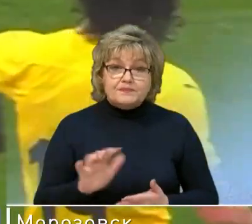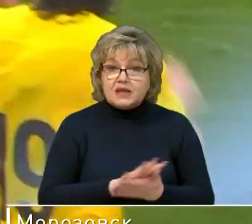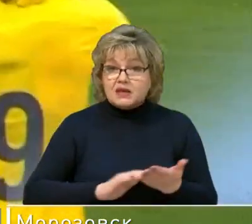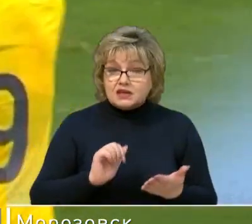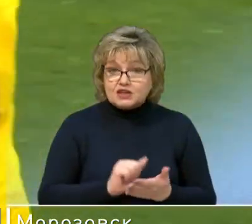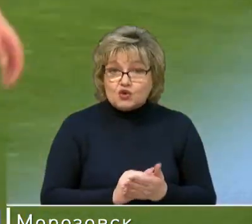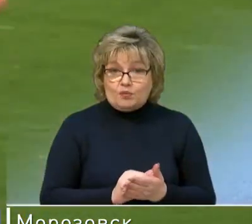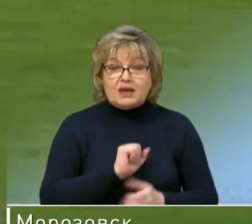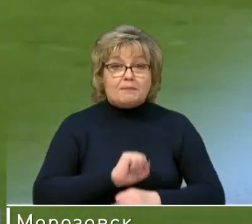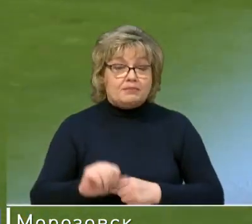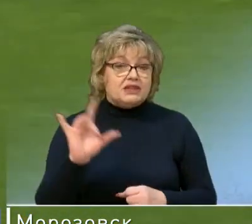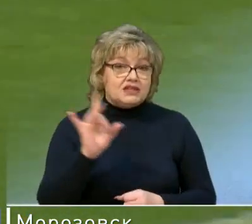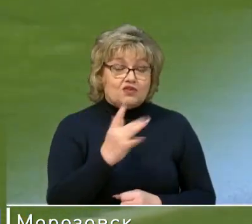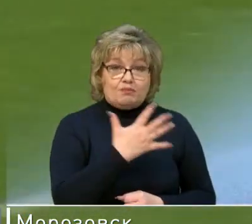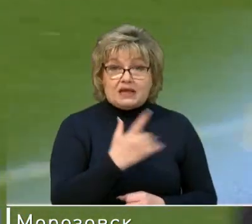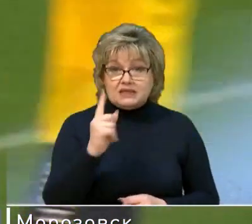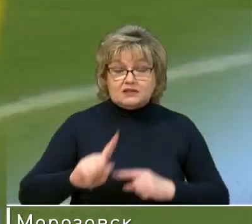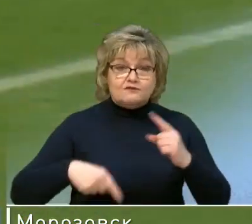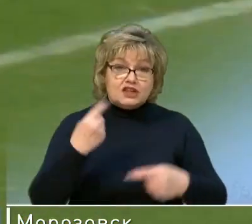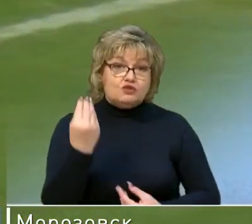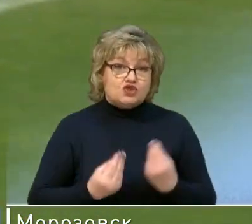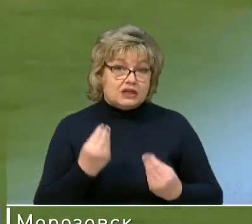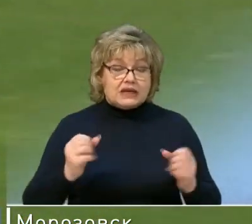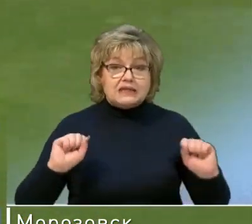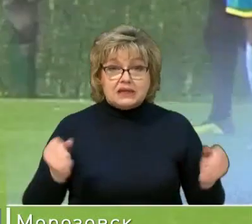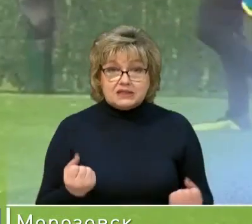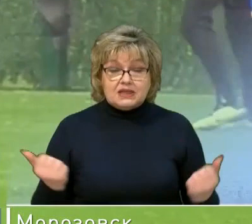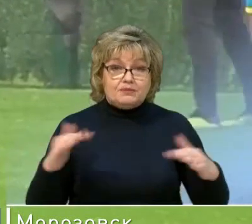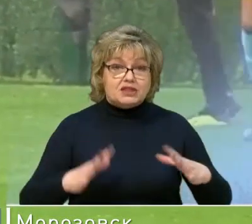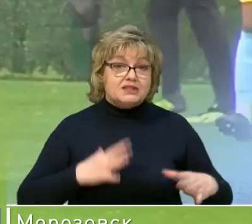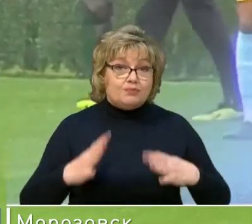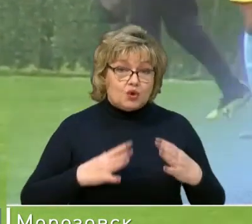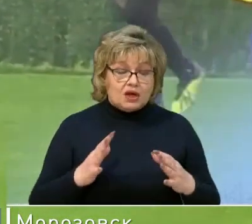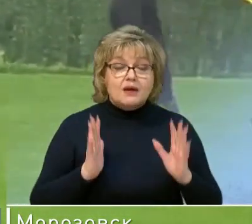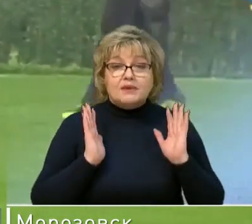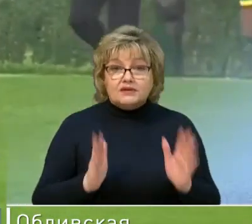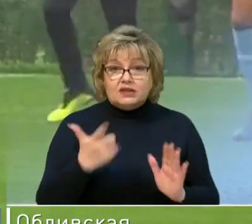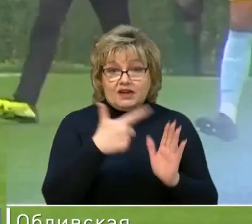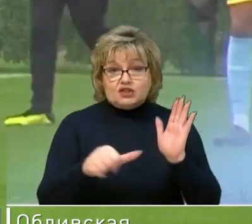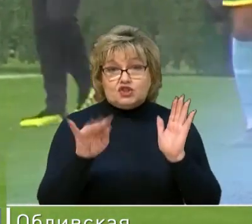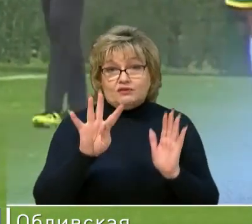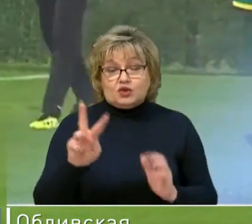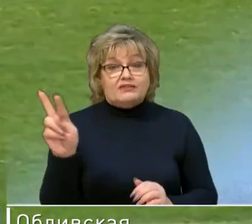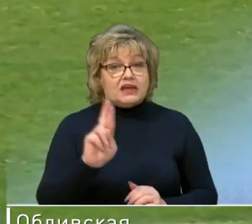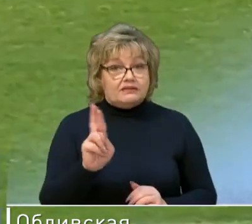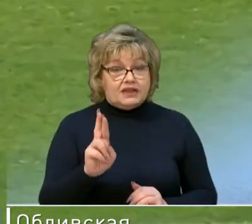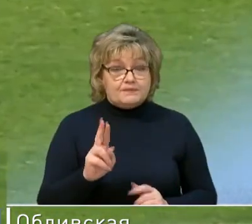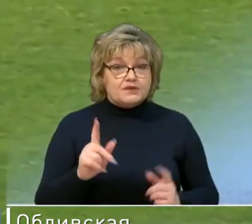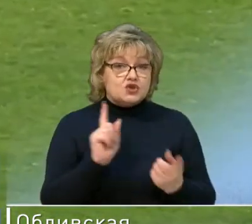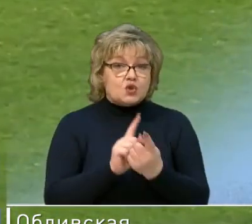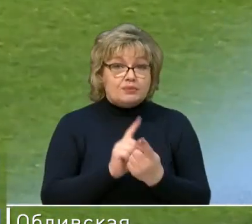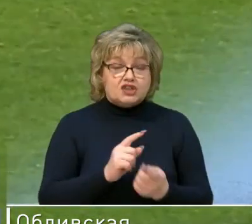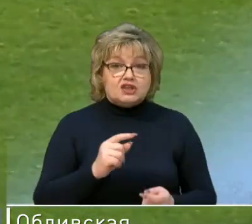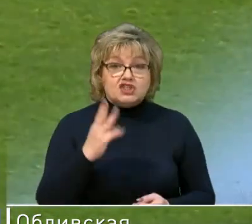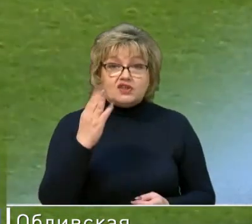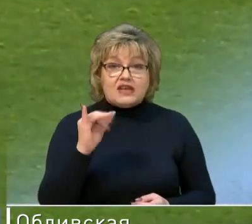победа Ростова 5-1. Следующий матч на зимних сборах подопечные Валерия Карпина проведут 24 января. Соперник –